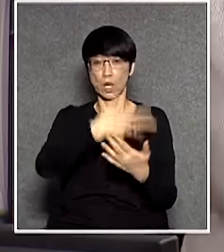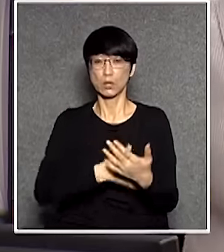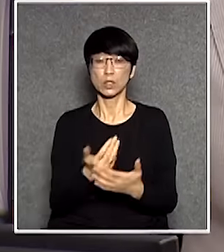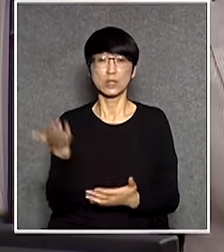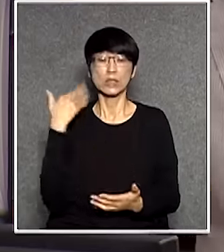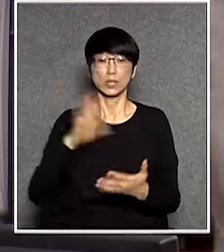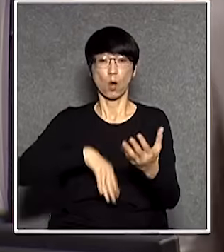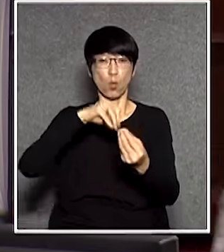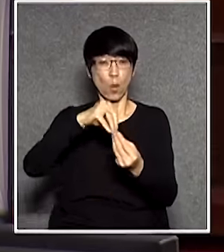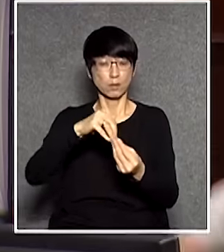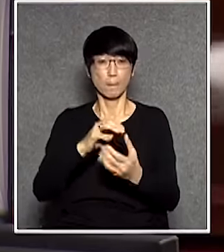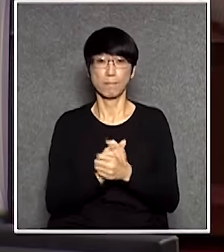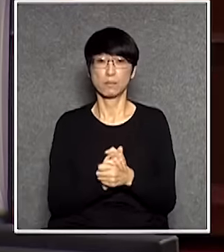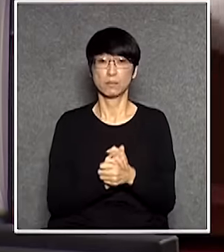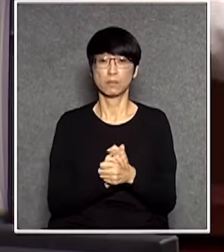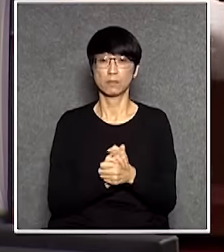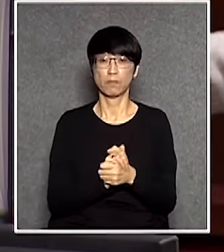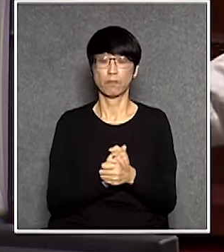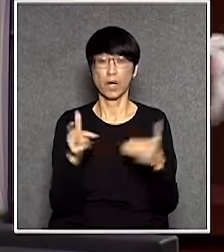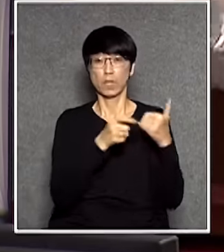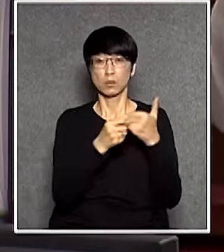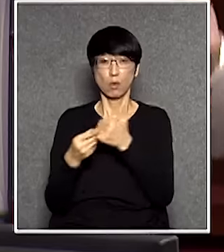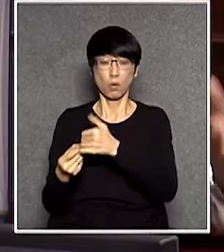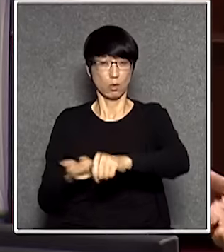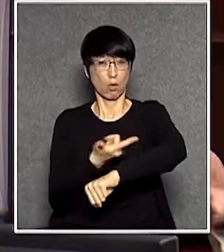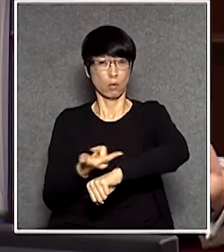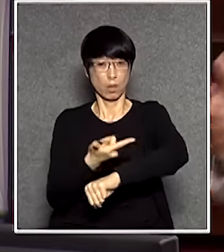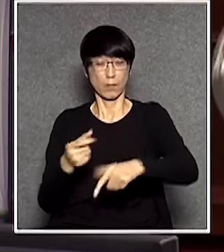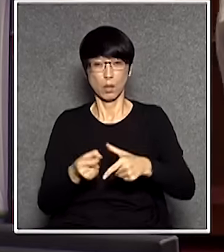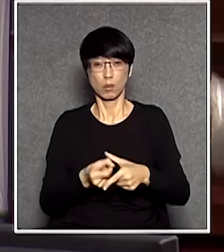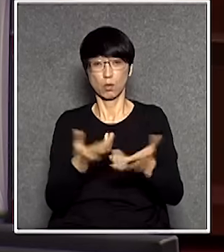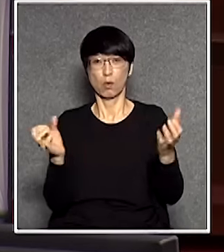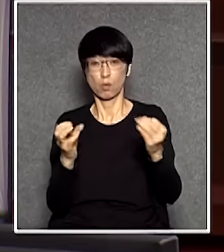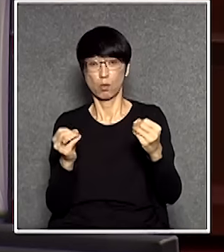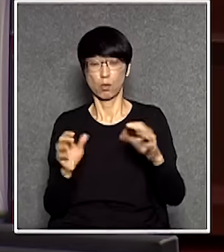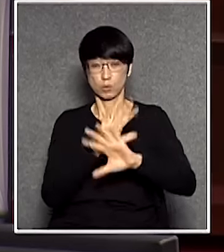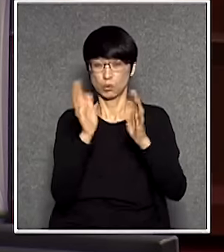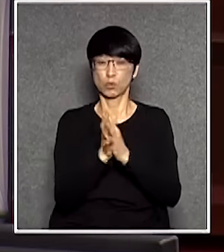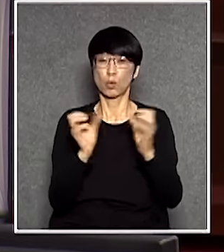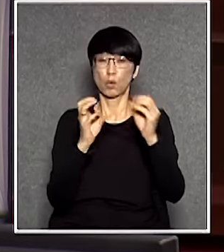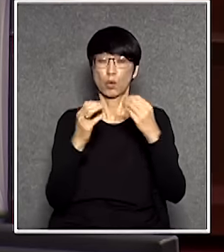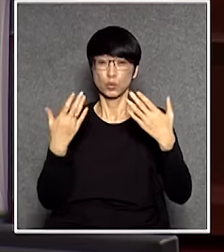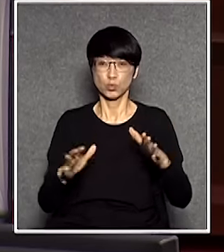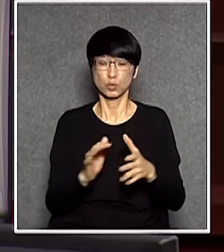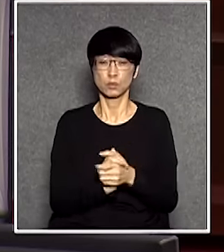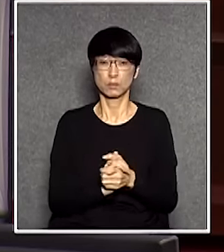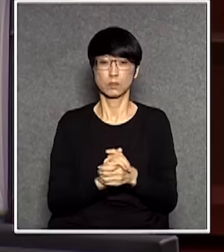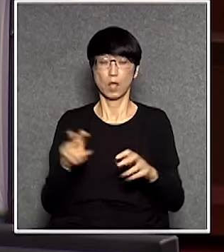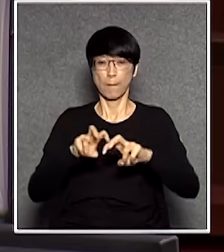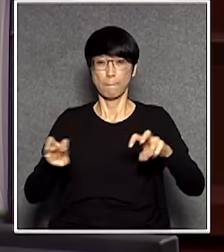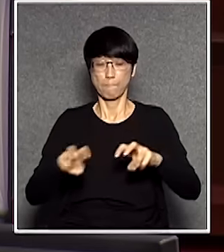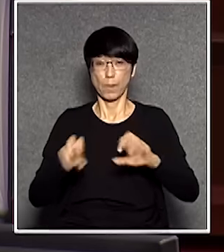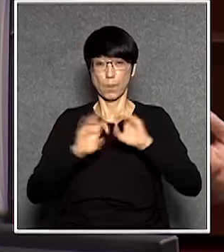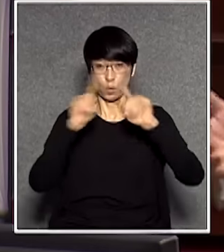很關心好了你延遲了那麼久我們在公開聆訊就已經什麼都說了如果你拿一這個帳委會的報告書